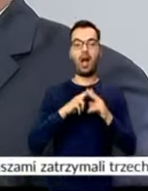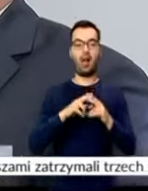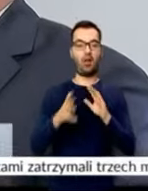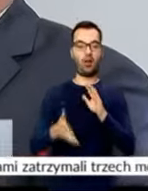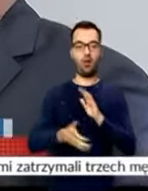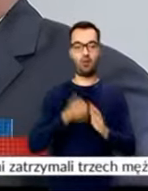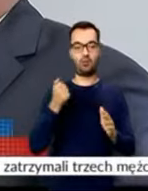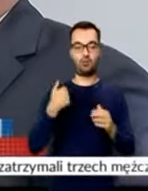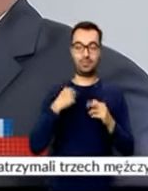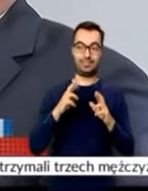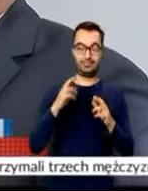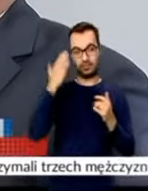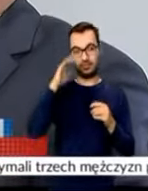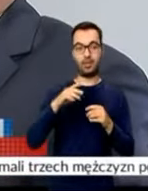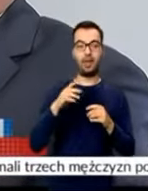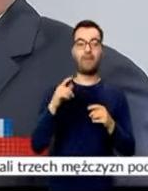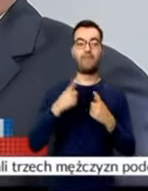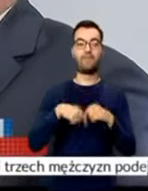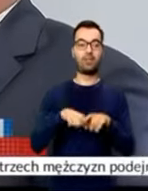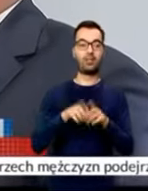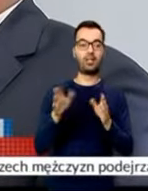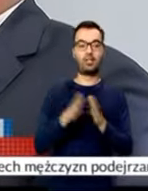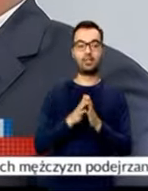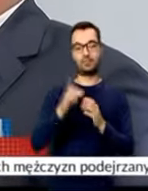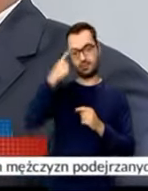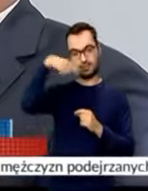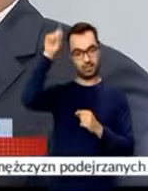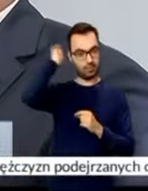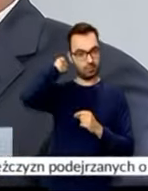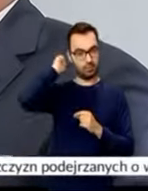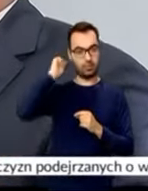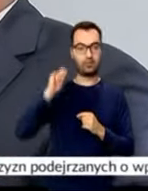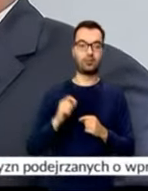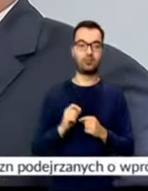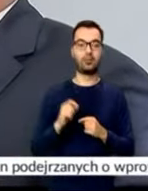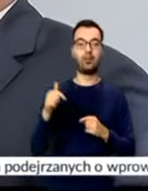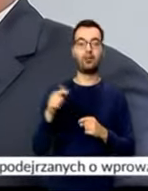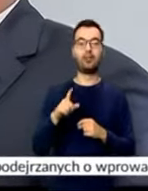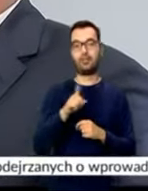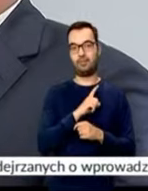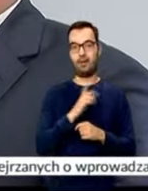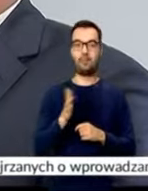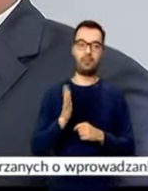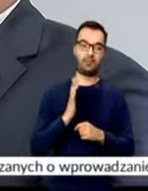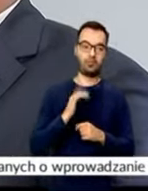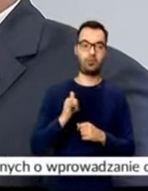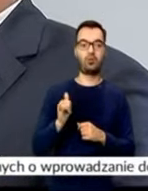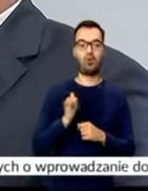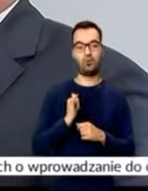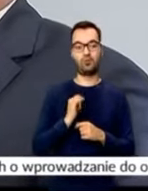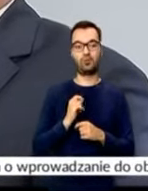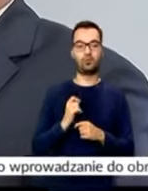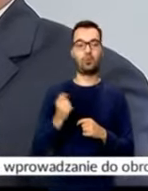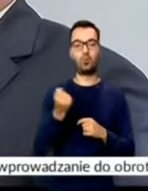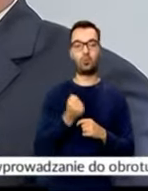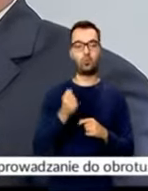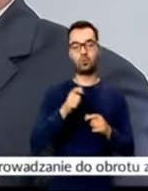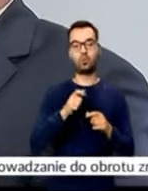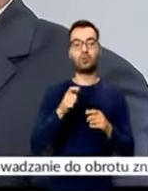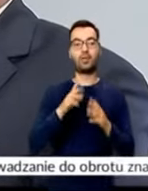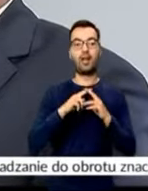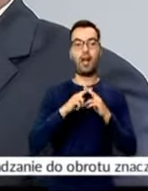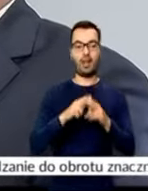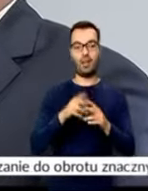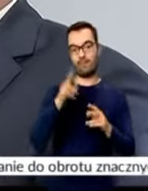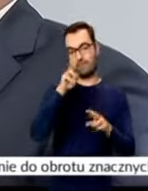wykonawca wspólnie ze Strażą Pożarną, która przecież musi dbać o bezpieczeństwo i komfort użytkowników hali